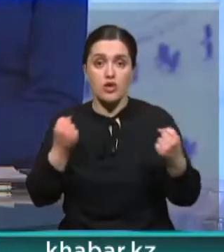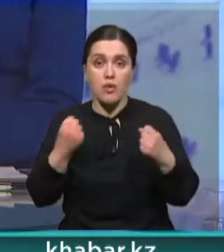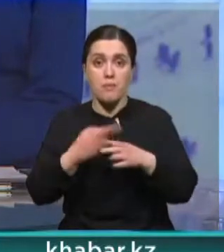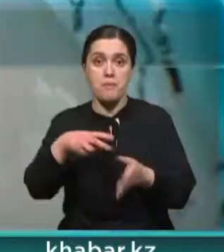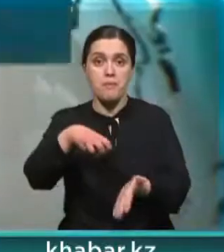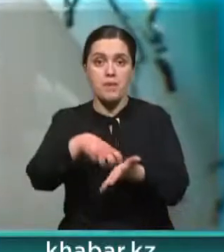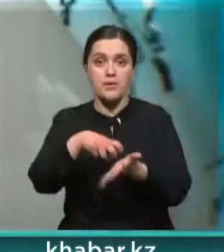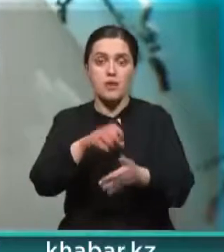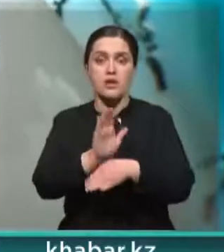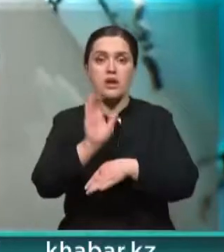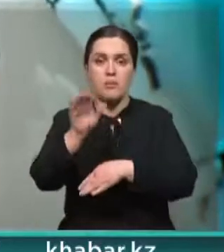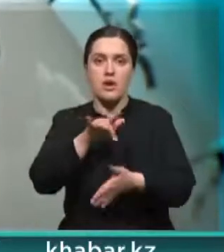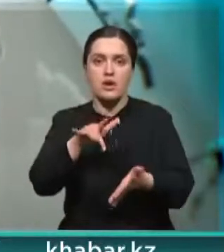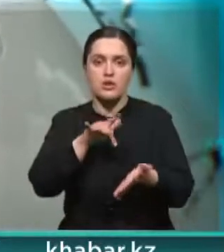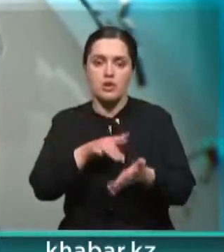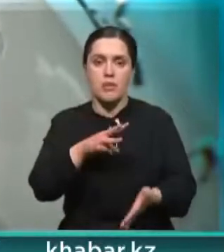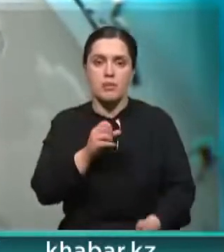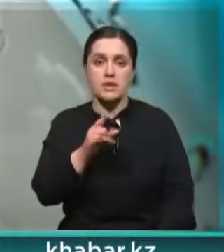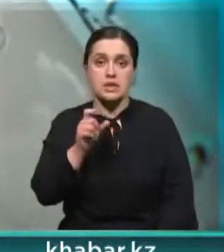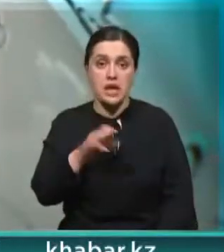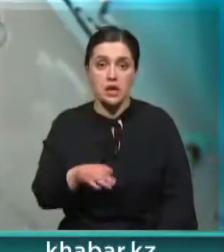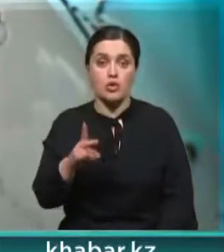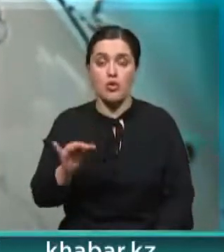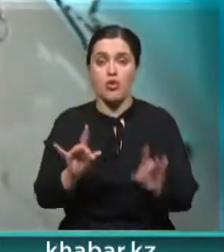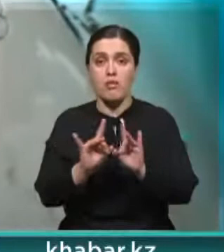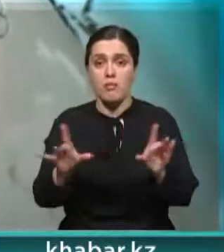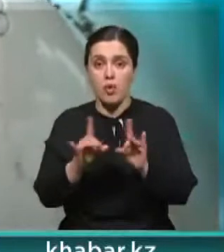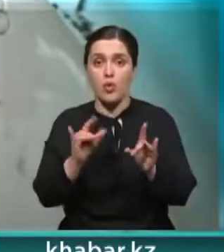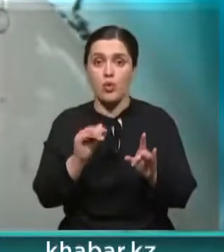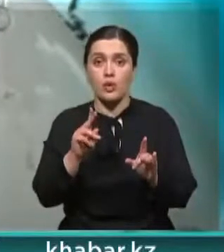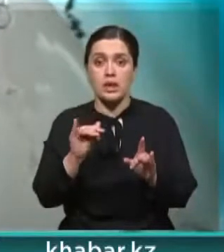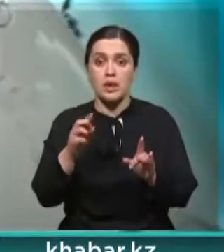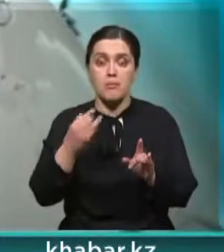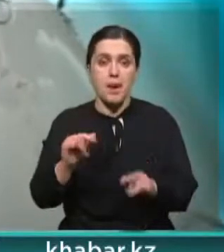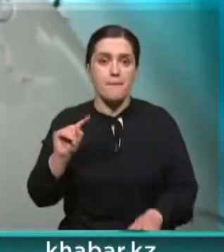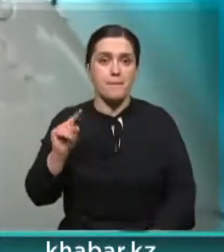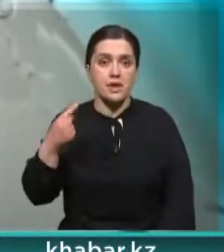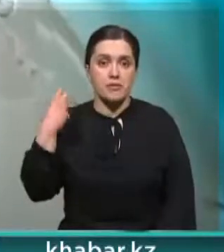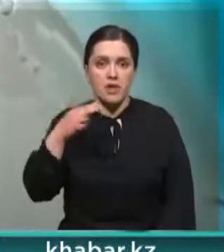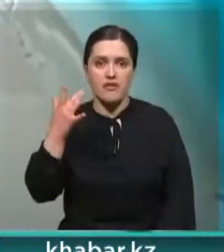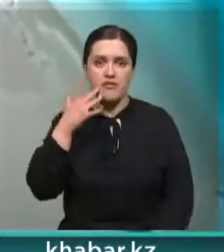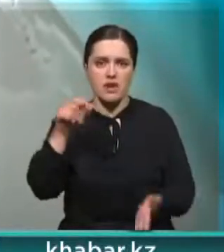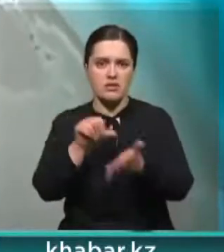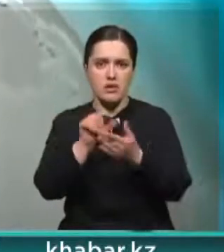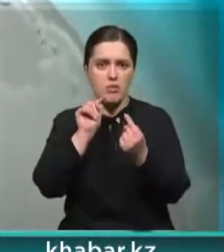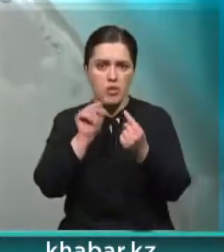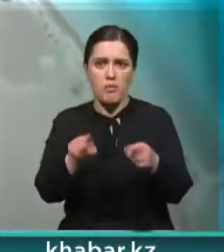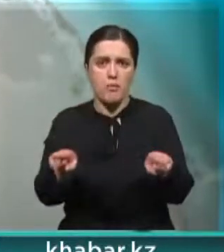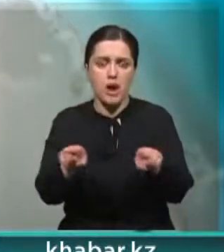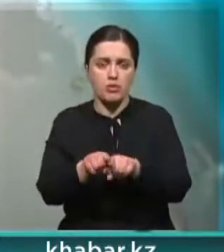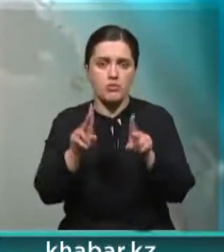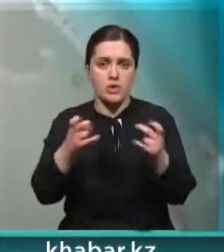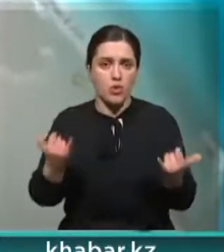Инициативное письмо они направили в городской Маслехат. Однако, по словам Айдоса Укибай, первый президент всегда выступает против